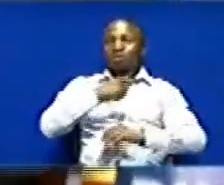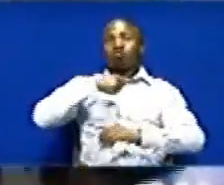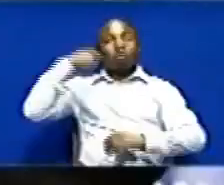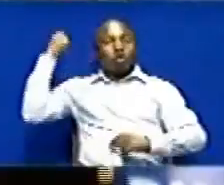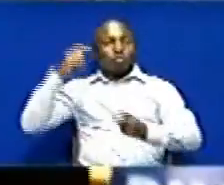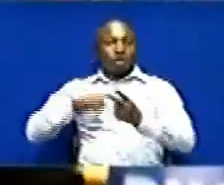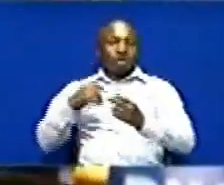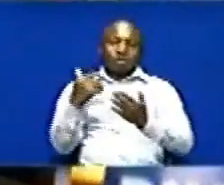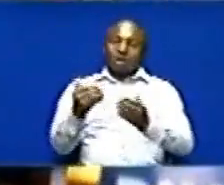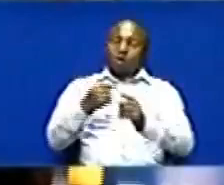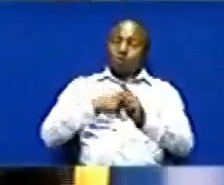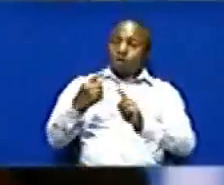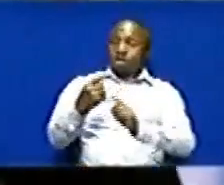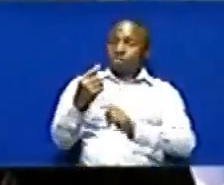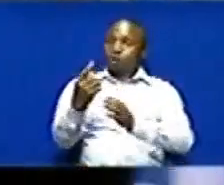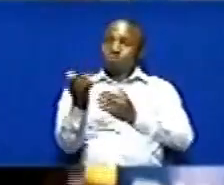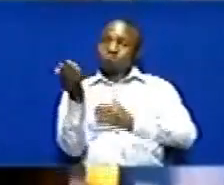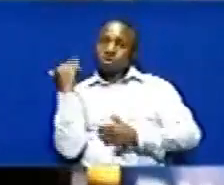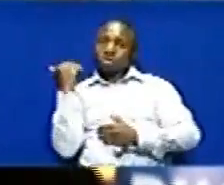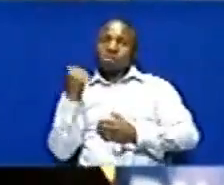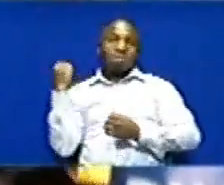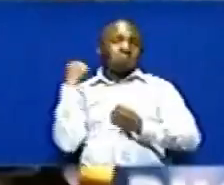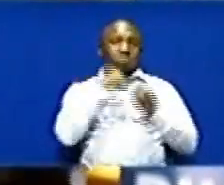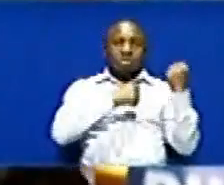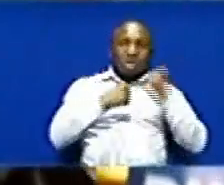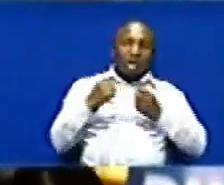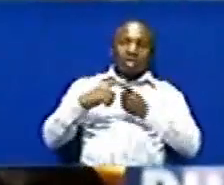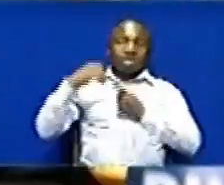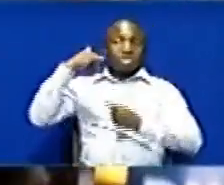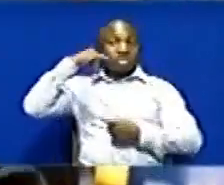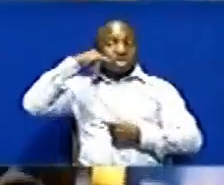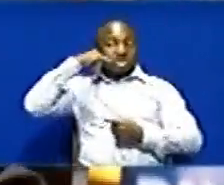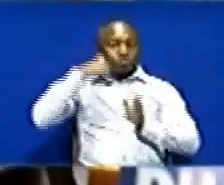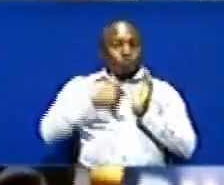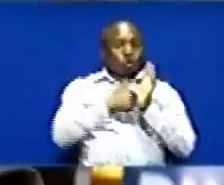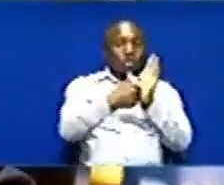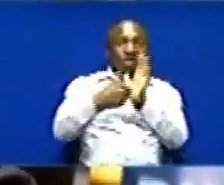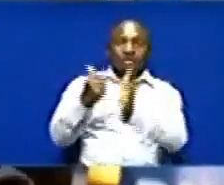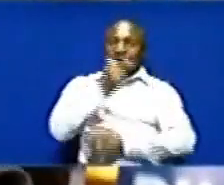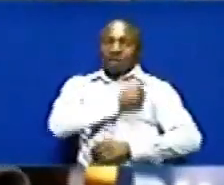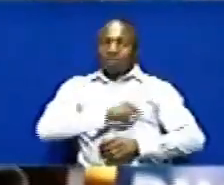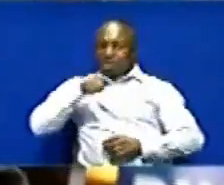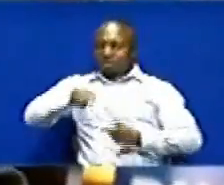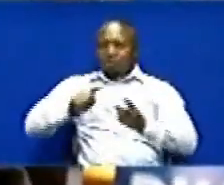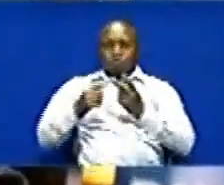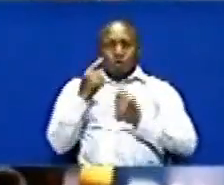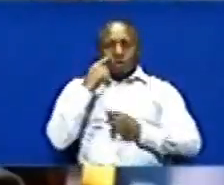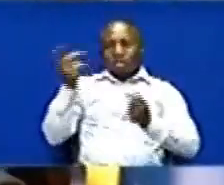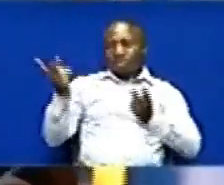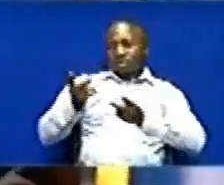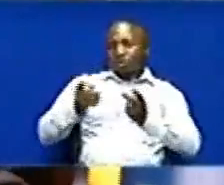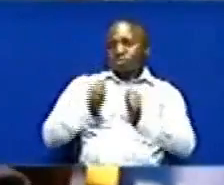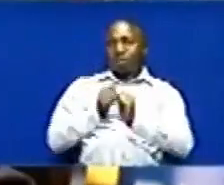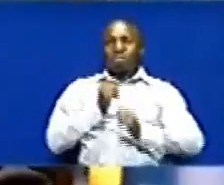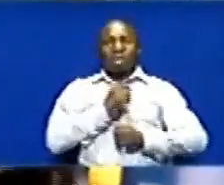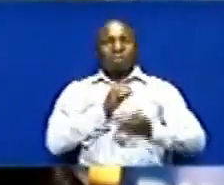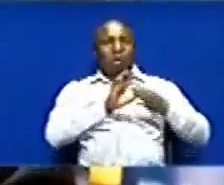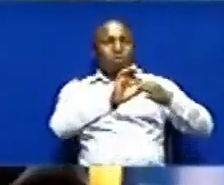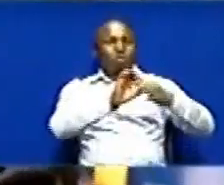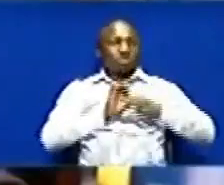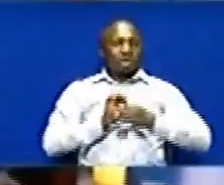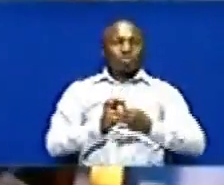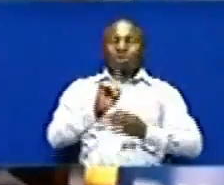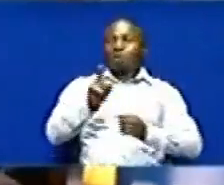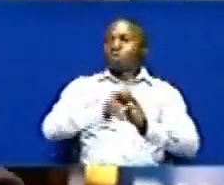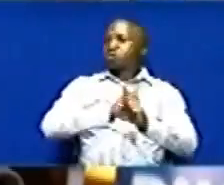moja kabla alimpige Wiki moja kabla alionisha na simza kwanyesha tabia tabia hizi Tunaona hizi yani nisualo wa mausiano mbayo hayakuwa